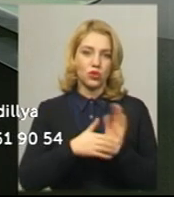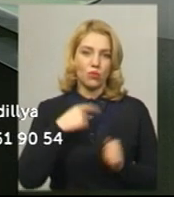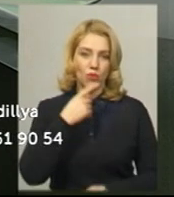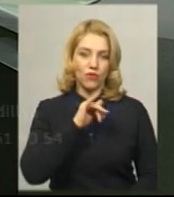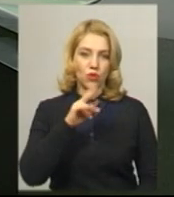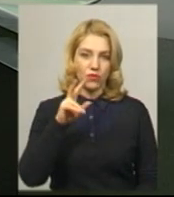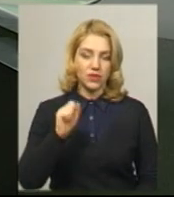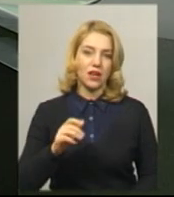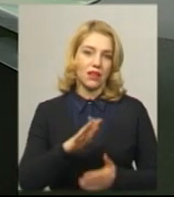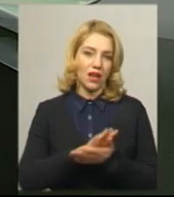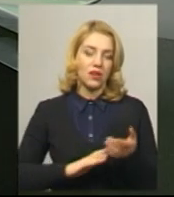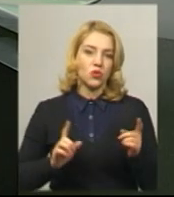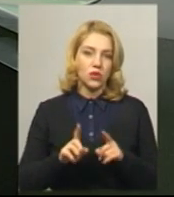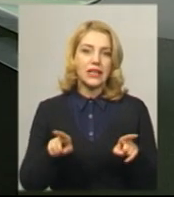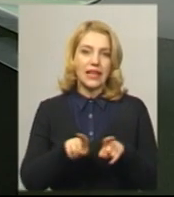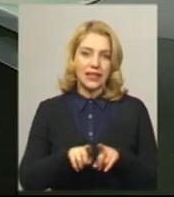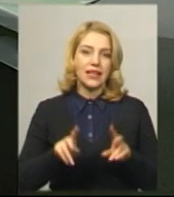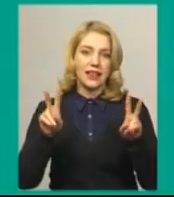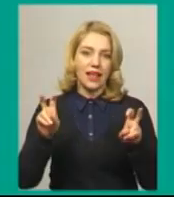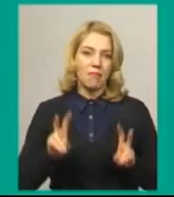Фіновська. Далі коротко про такі теми.